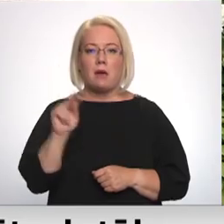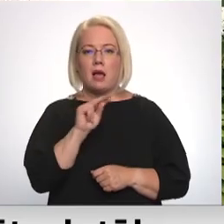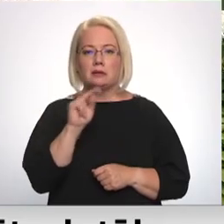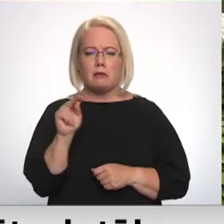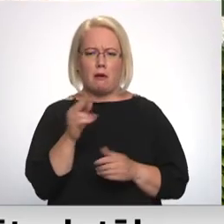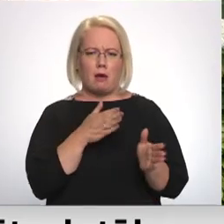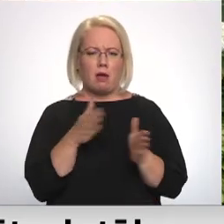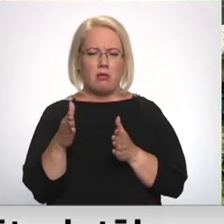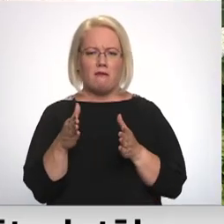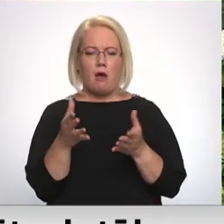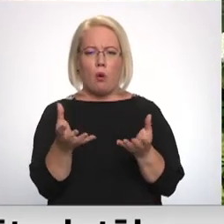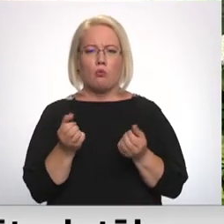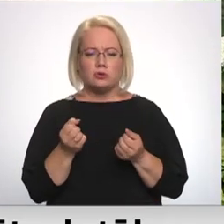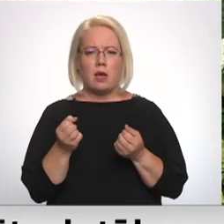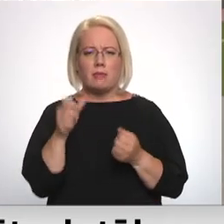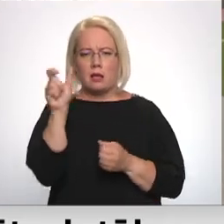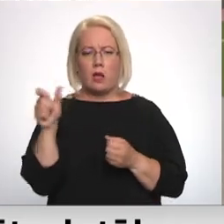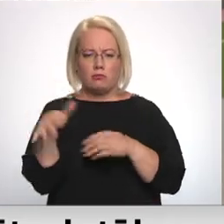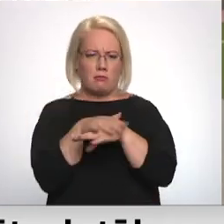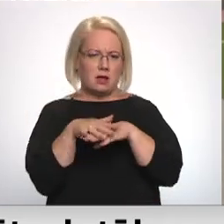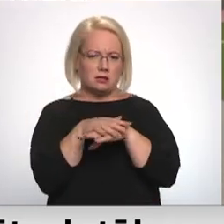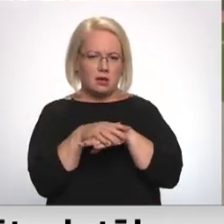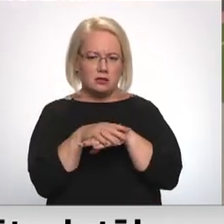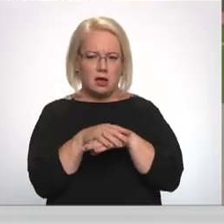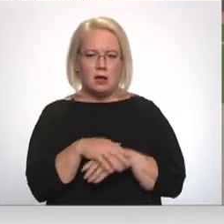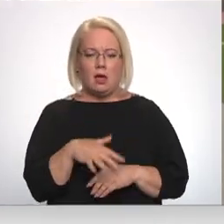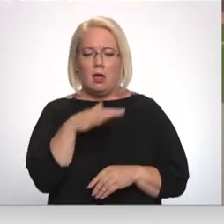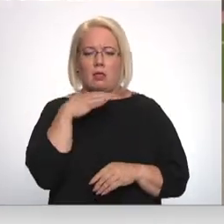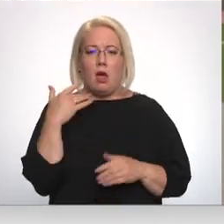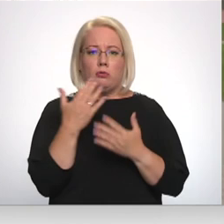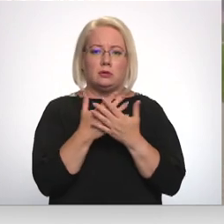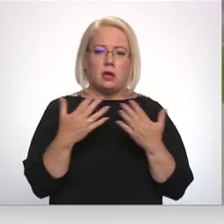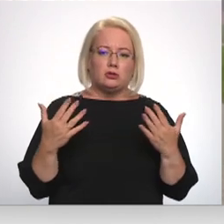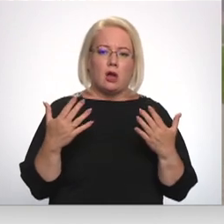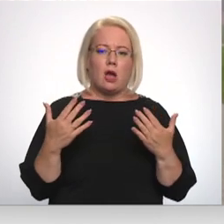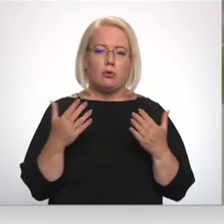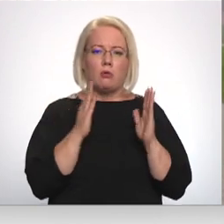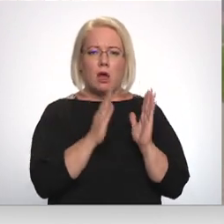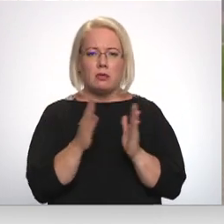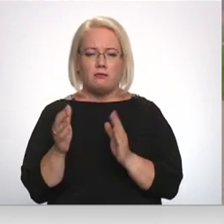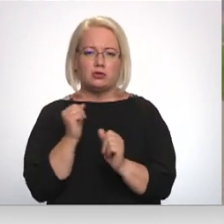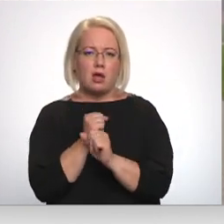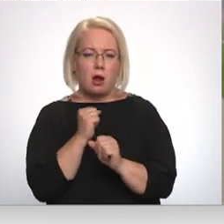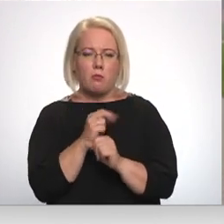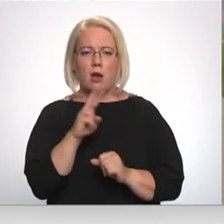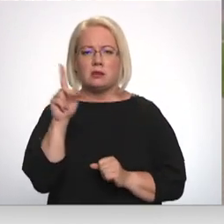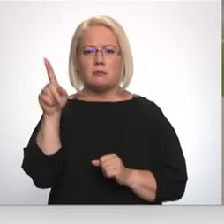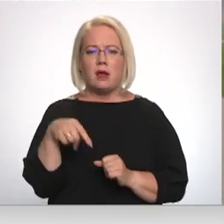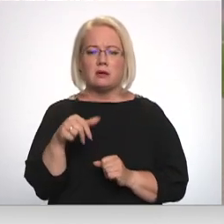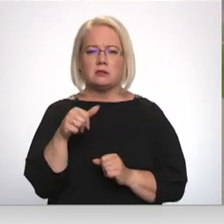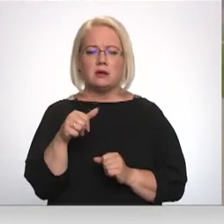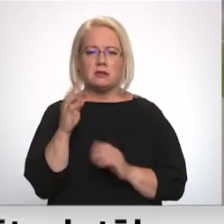gandrīz gatava uzņemt ļaužu masas. Daudz ir dažai du teiri gatavošanos darbu, kas prosējā zoli